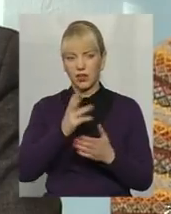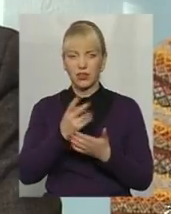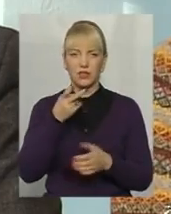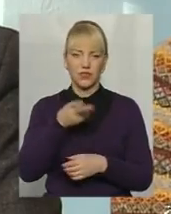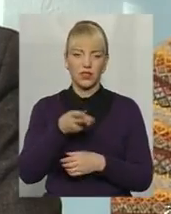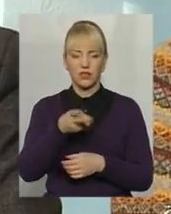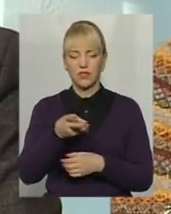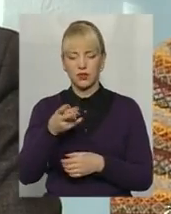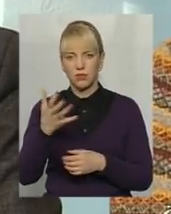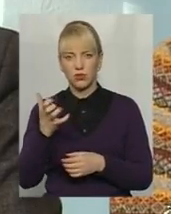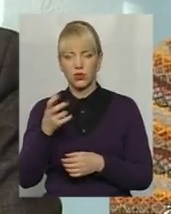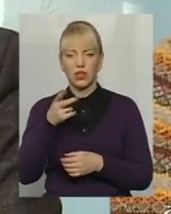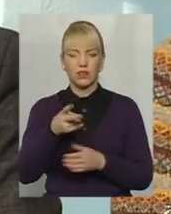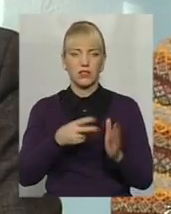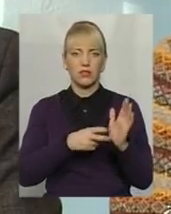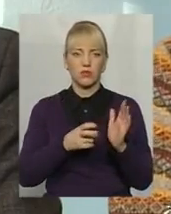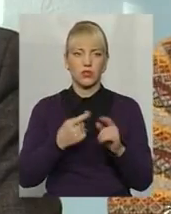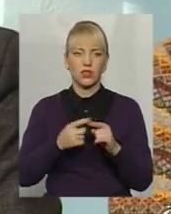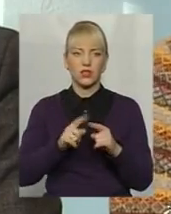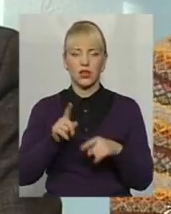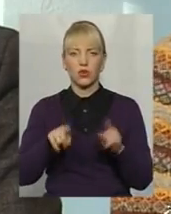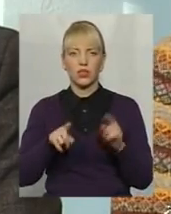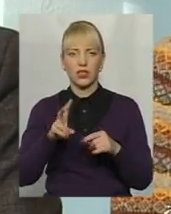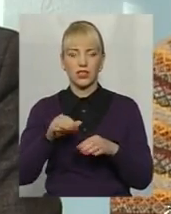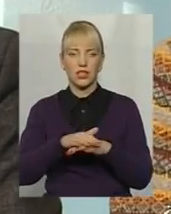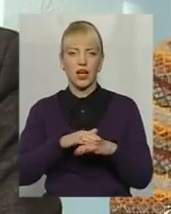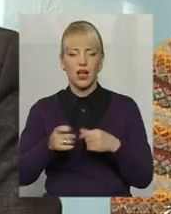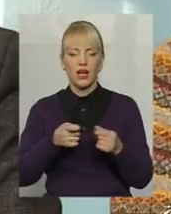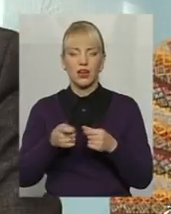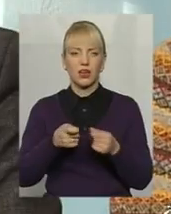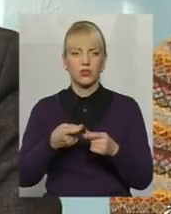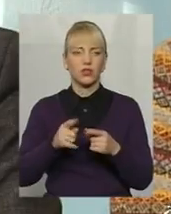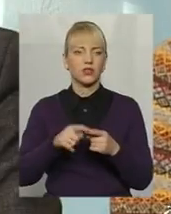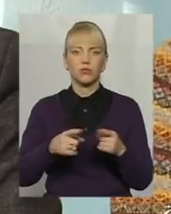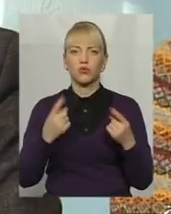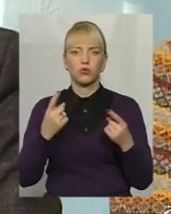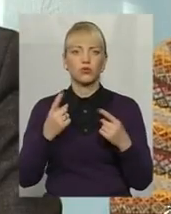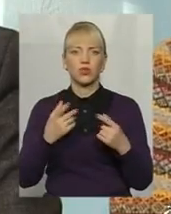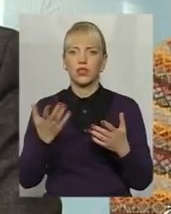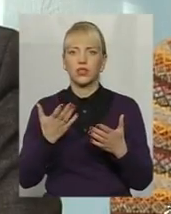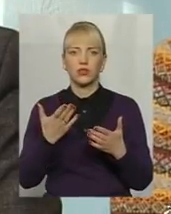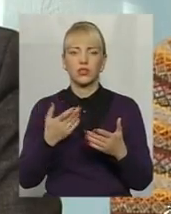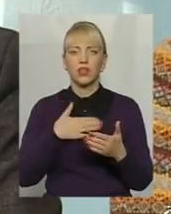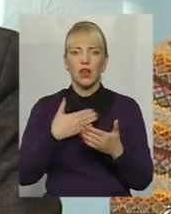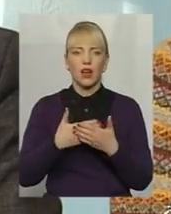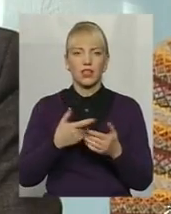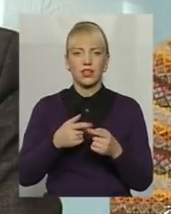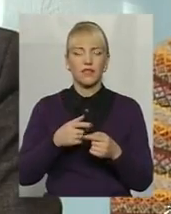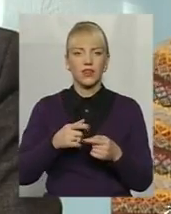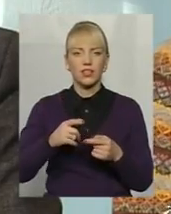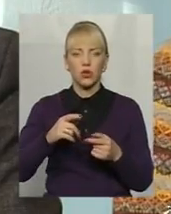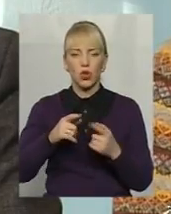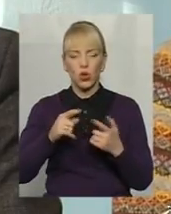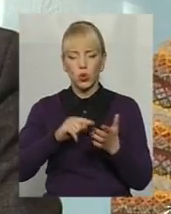,5, ну нехай 2,800. Тобто це одиниці на ринку в таких дуже перспективних торгових точках можуть отримувати більшу заробітну